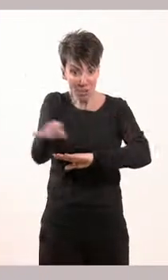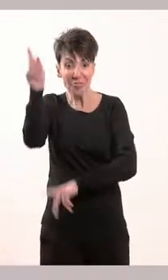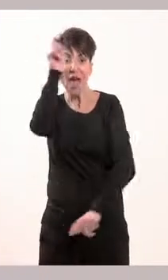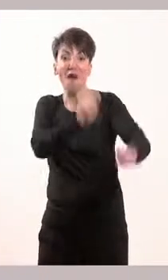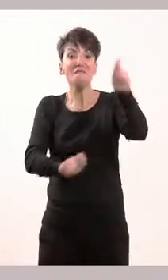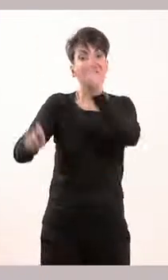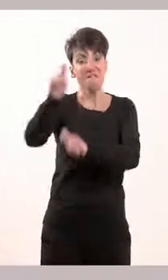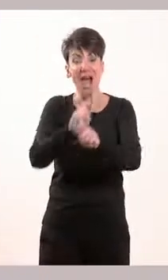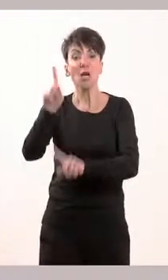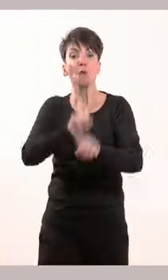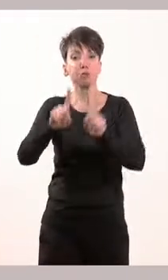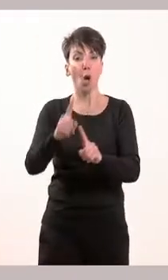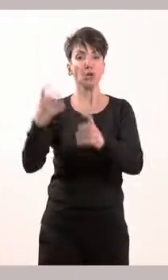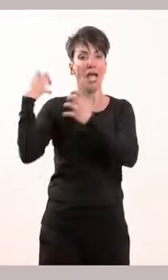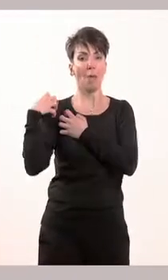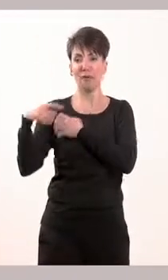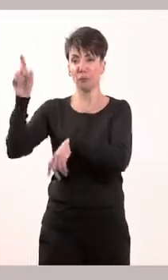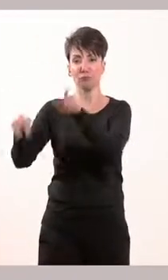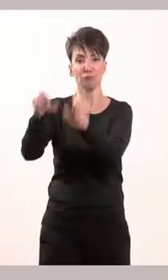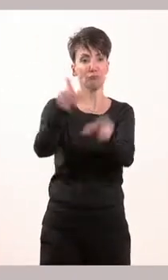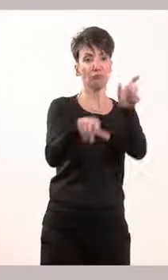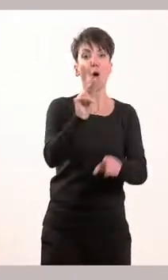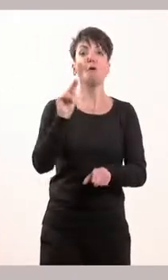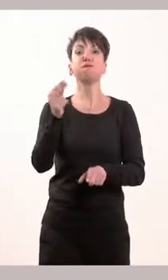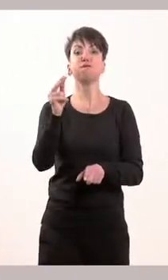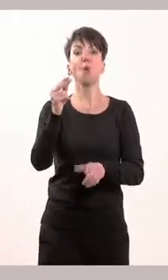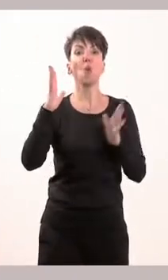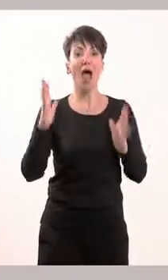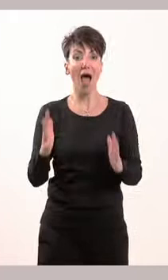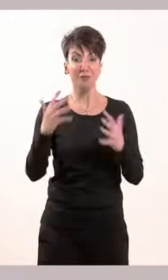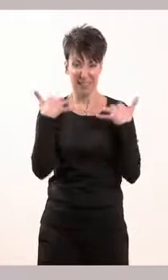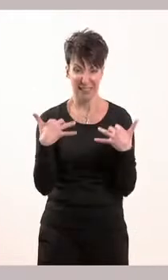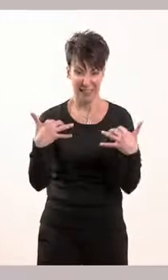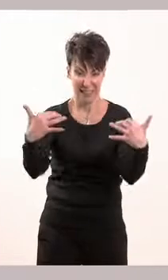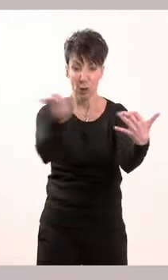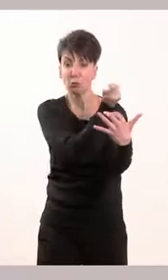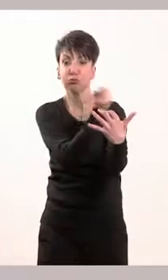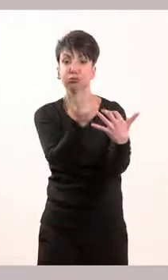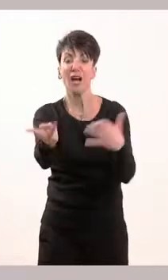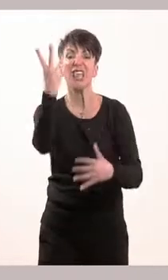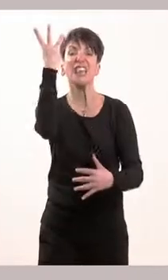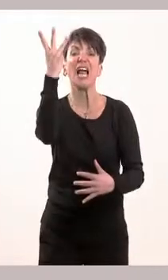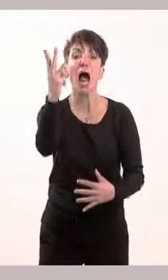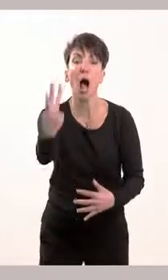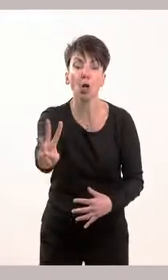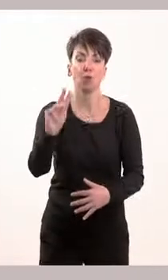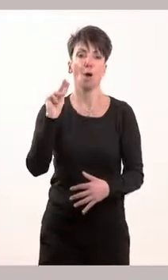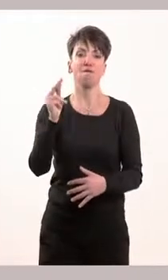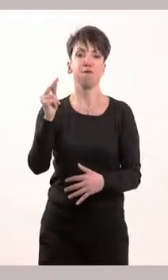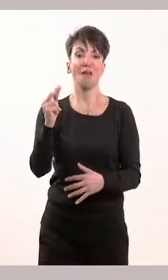τους βουλευτές μας, καθώς η Βουλή αποτελείται από 300 βουλευτές, 300